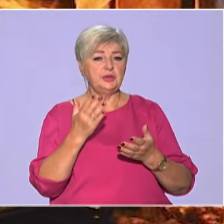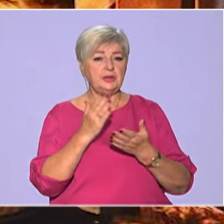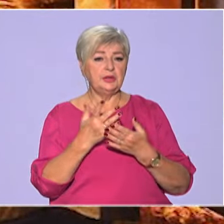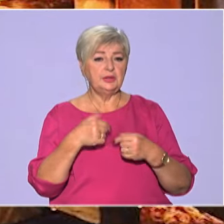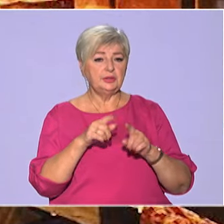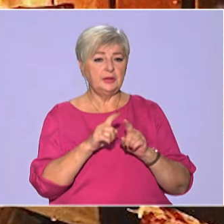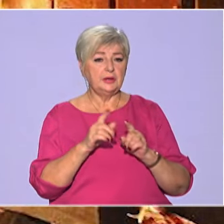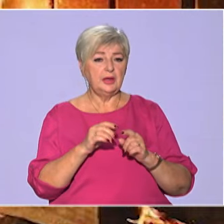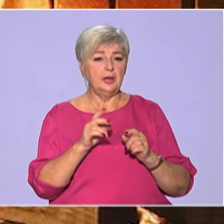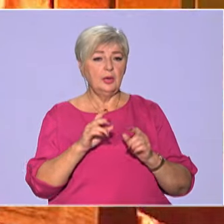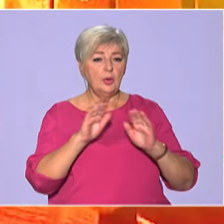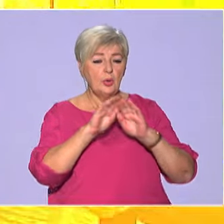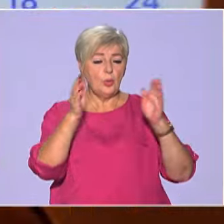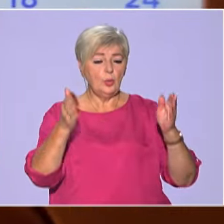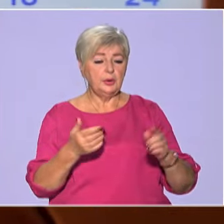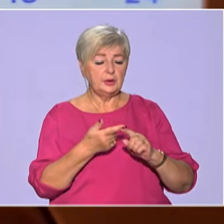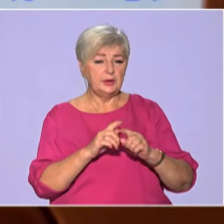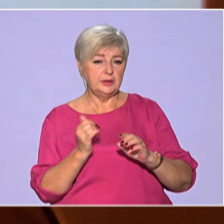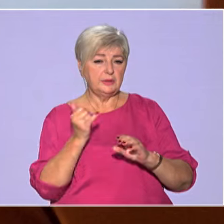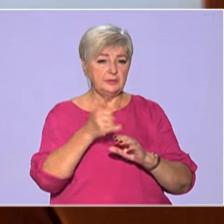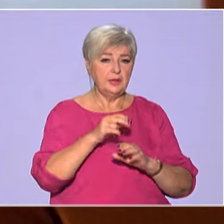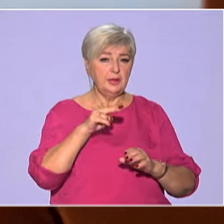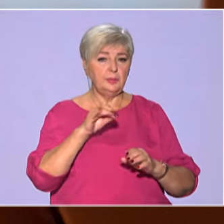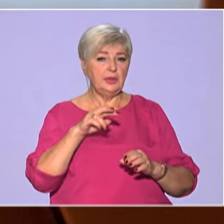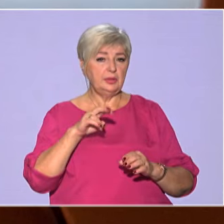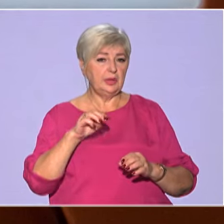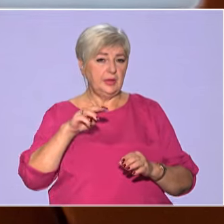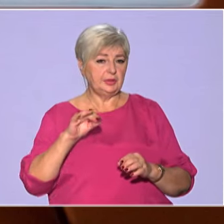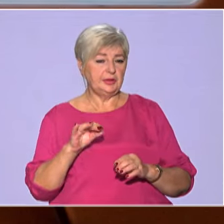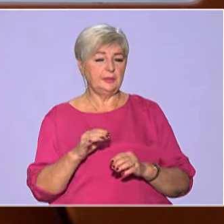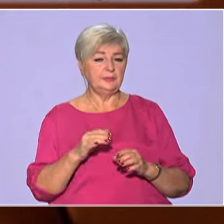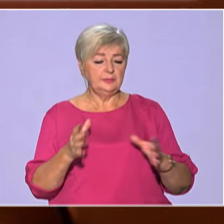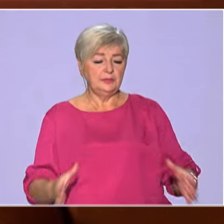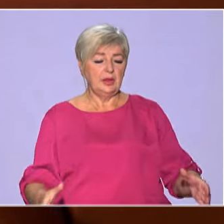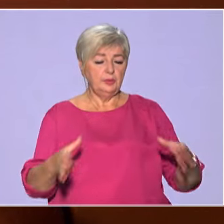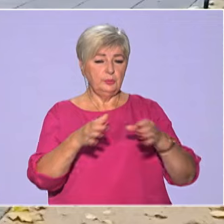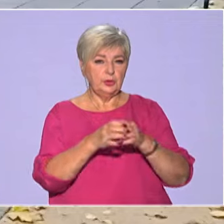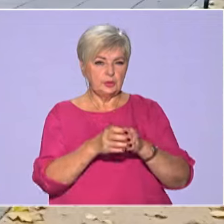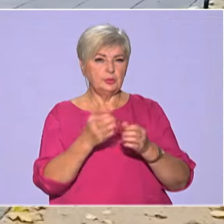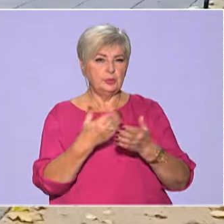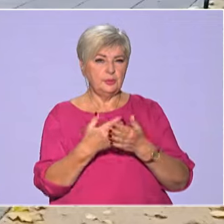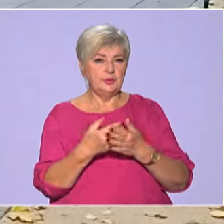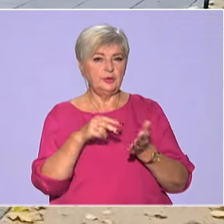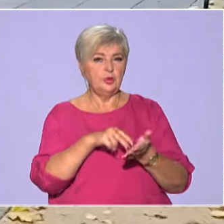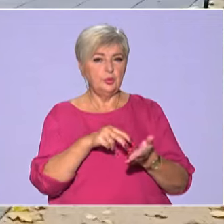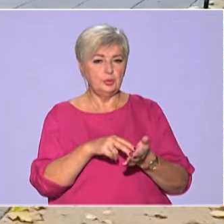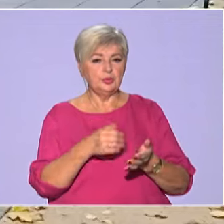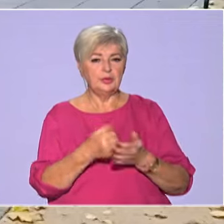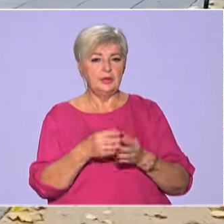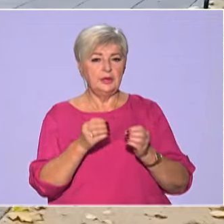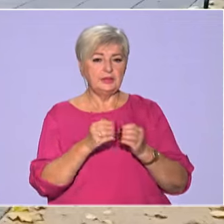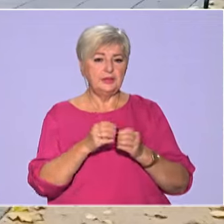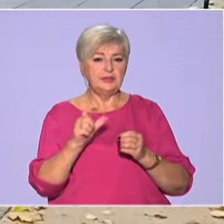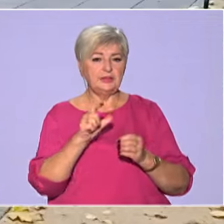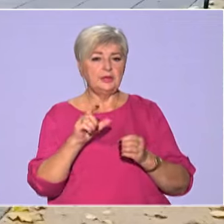установка, такі кулери, які заправляються пілетами. От мішок пілет десь коштує десь приблизно 10